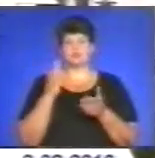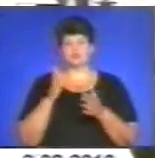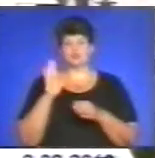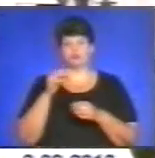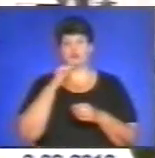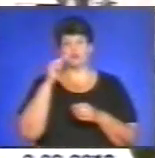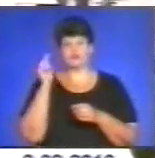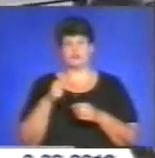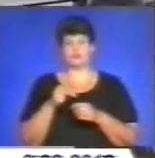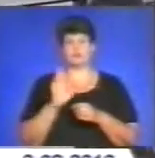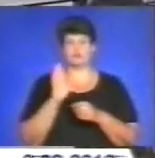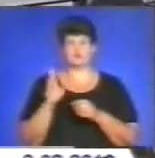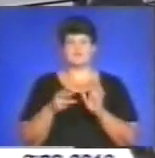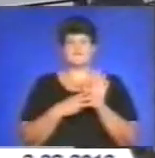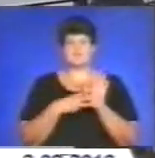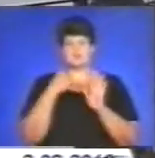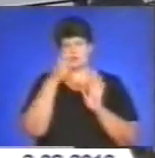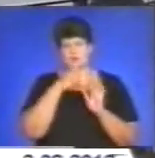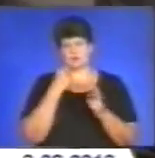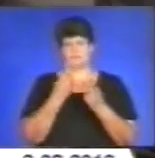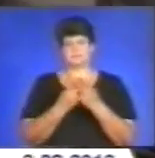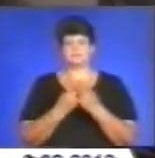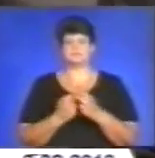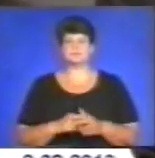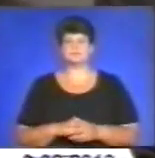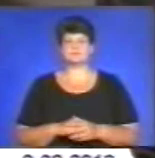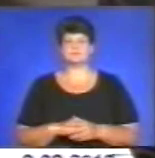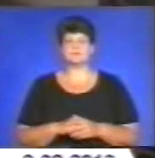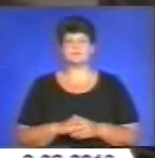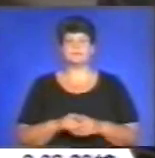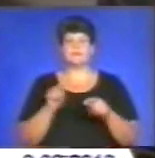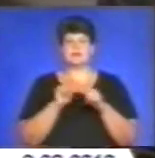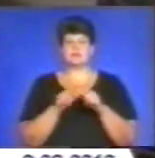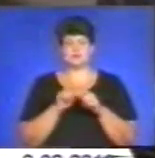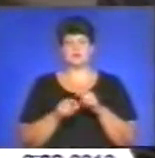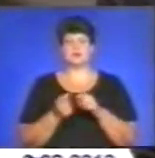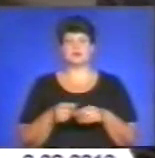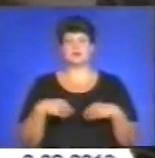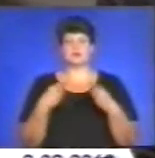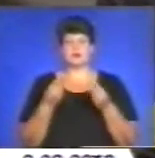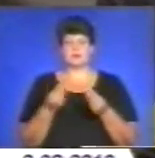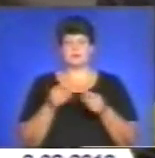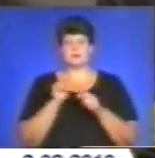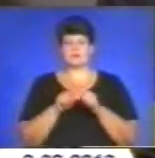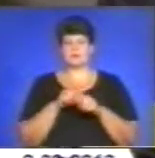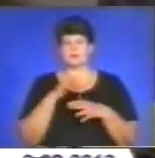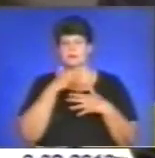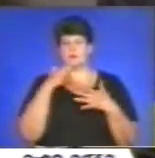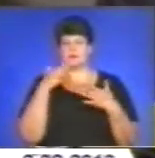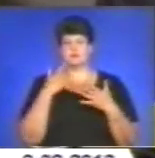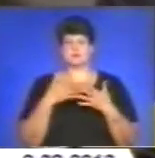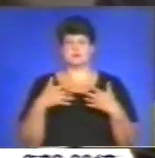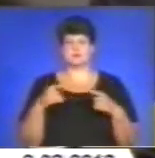знайдені, загрожує до 8-ми роков увязнення. «Слідством висунуто та перевіряється ряд версій.